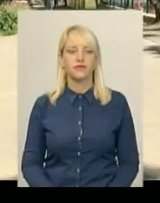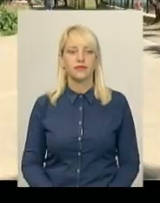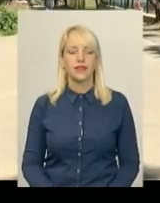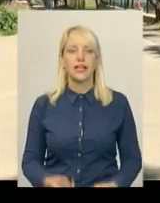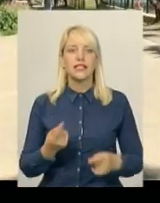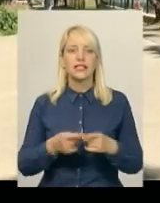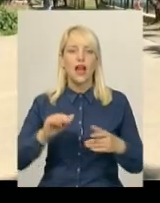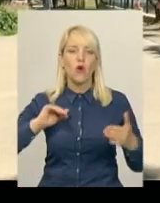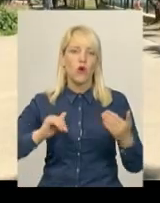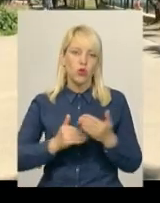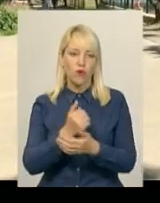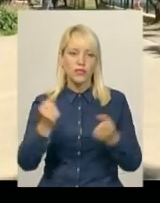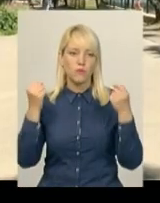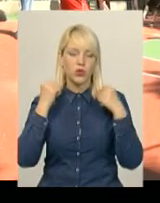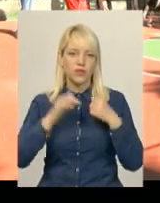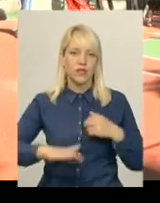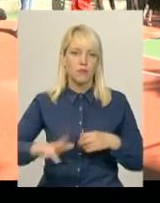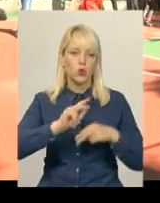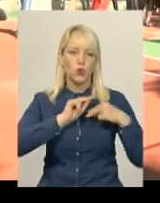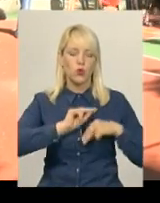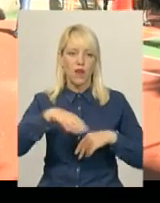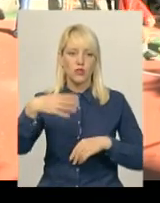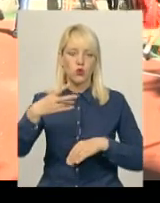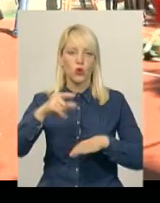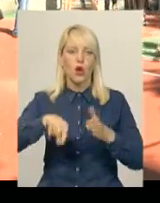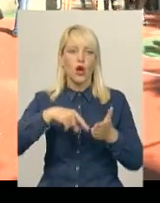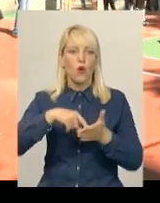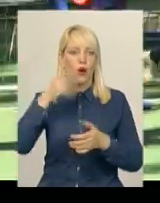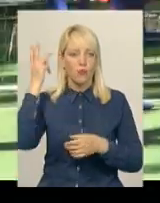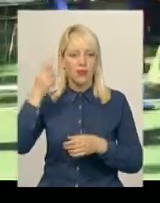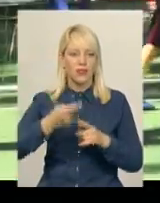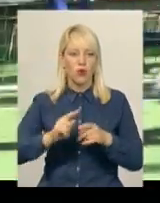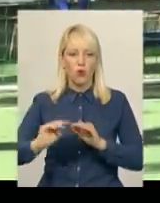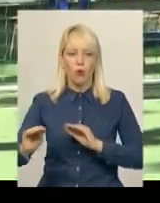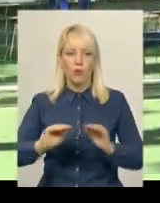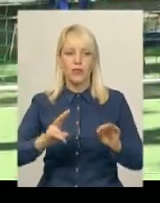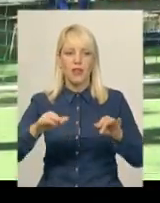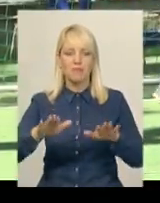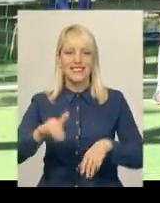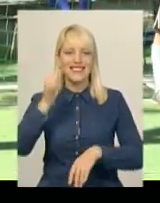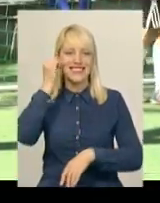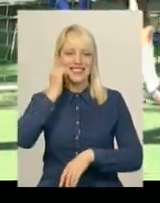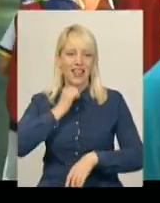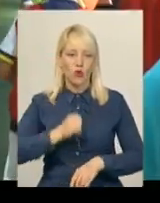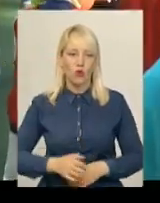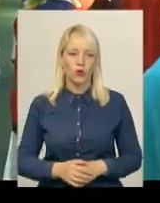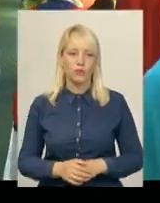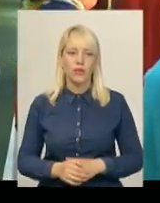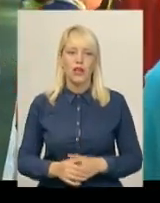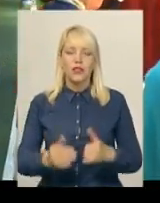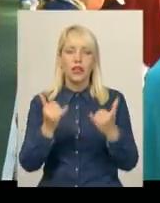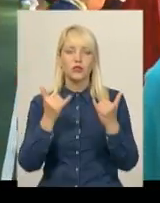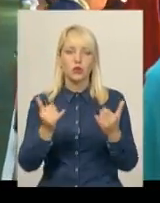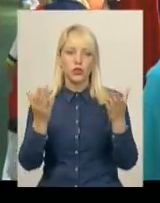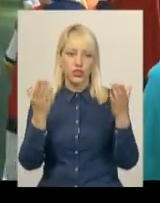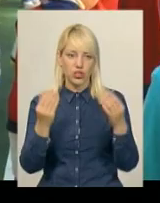Це оновлений спортивний майданчик на Трудовій, 40 у Хмельницькому. Його облаштували на місці старого, занедбаного. На сьогоднішній